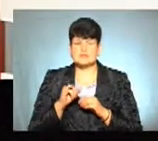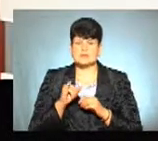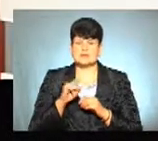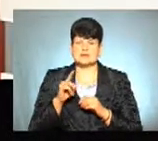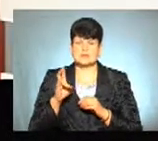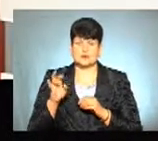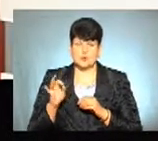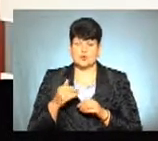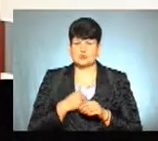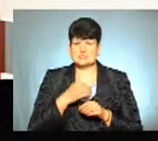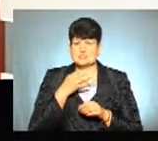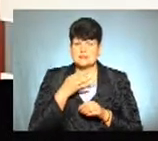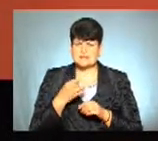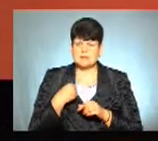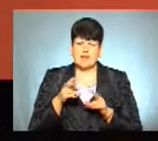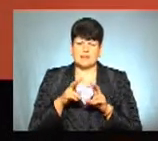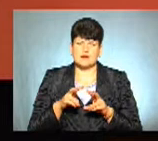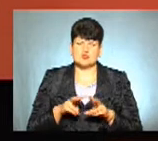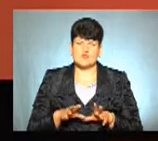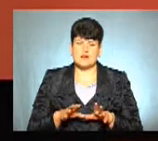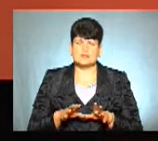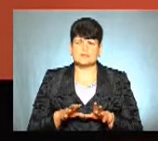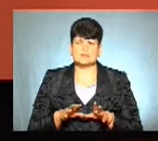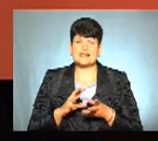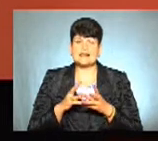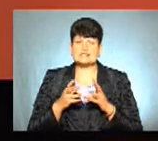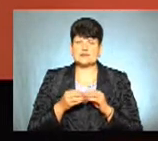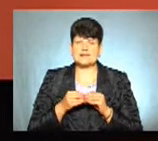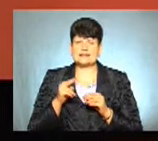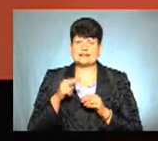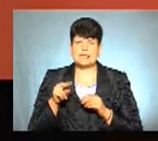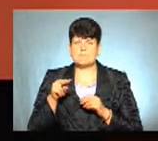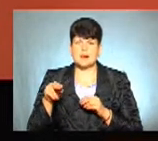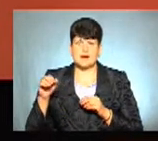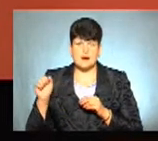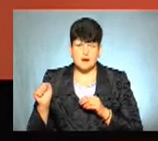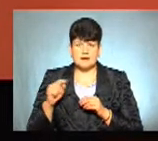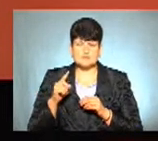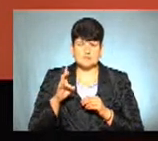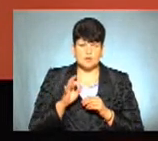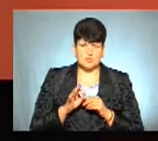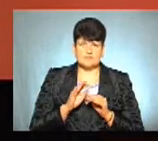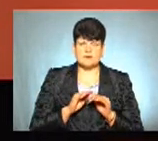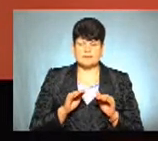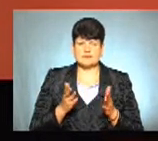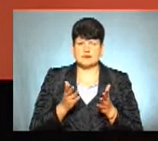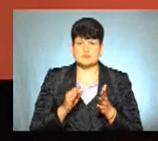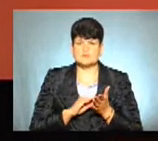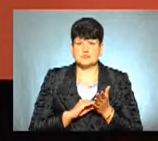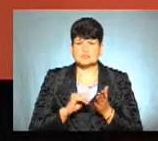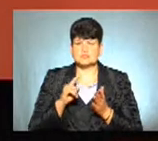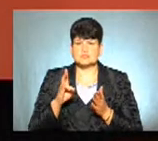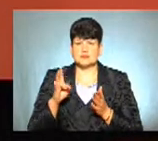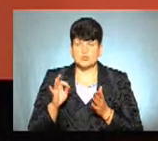до речі, хочу зазначити, ми десь аналізували результати ДПА і зно. Учнів, які здають зно